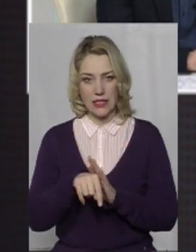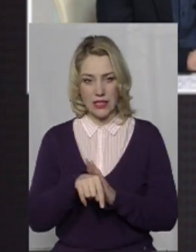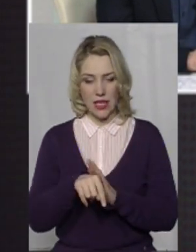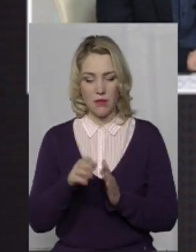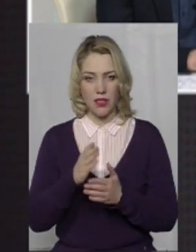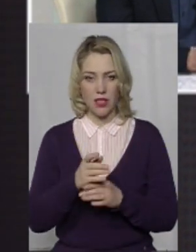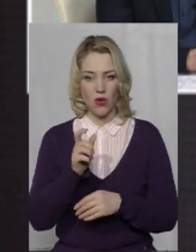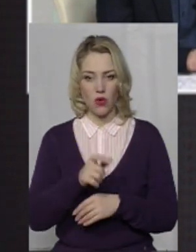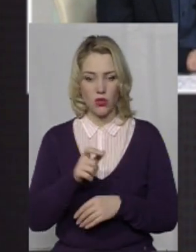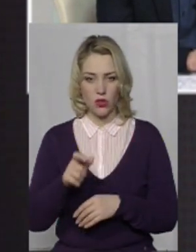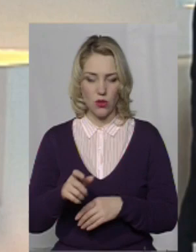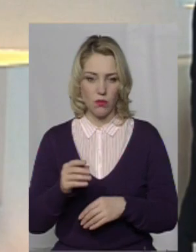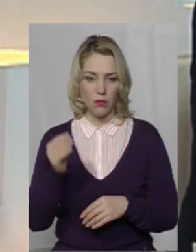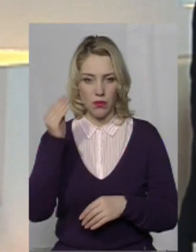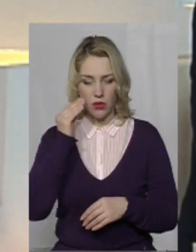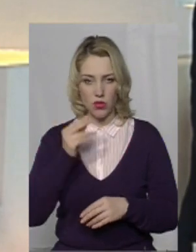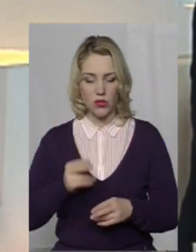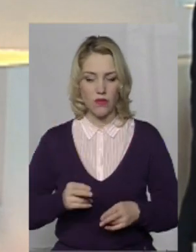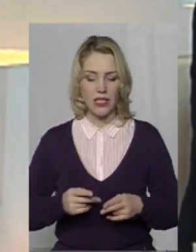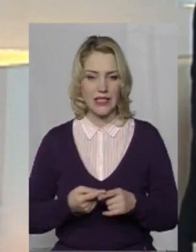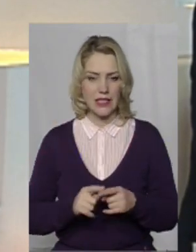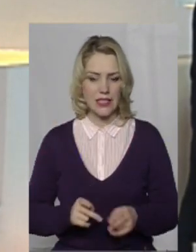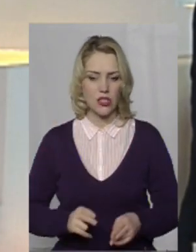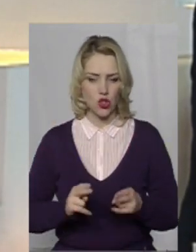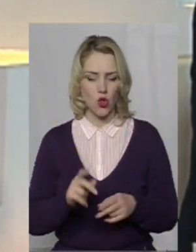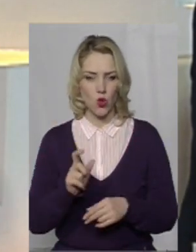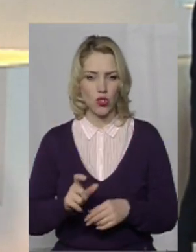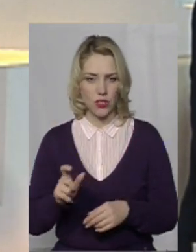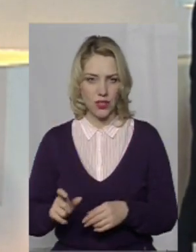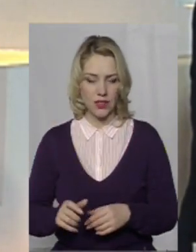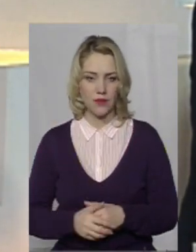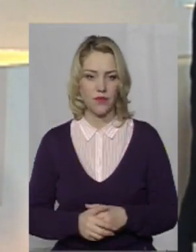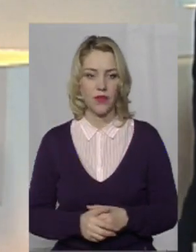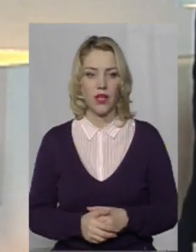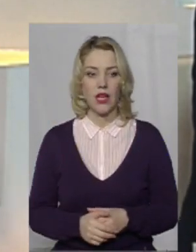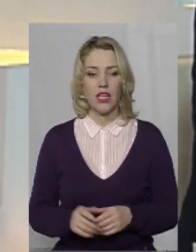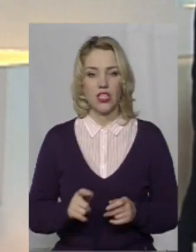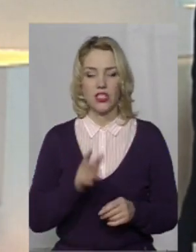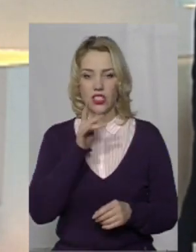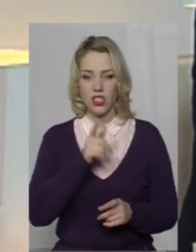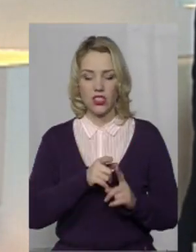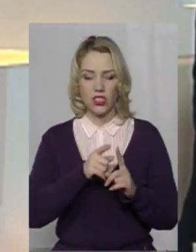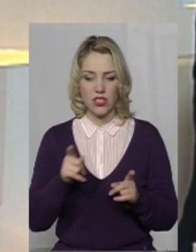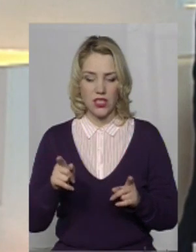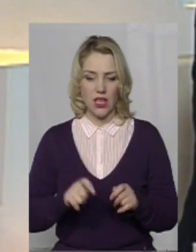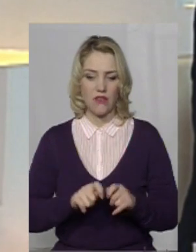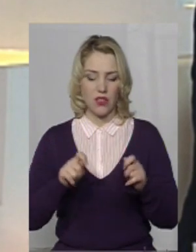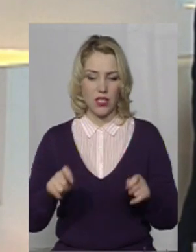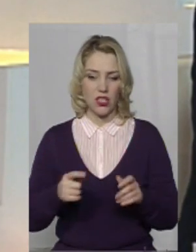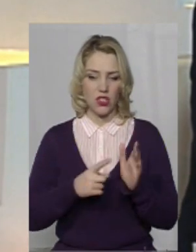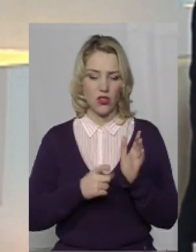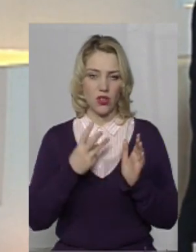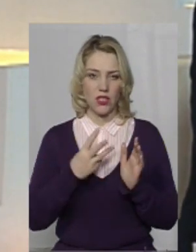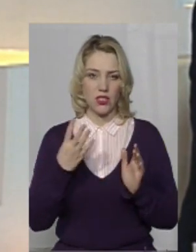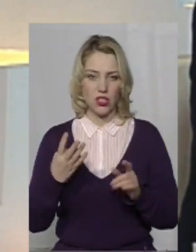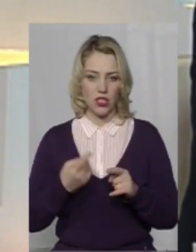особи підозрені, тобто злочинці. Із числа розкритих – 1734 –